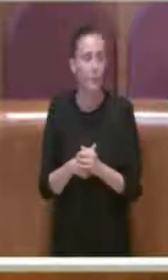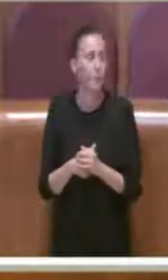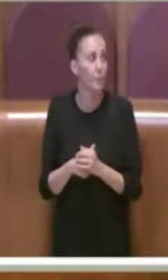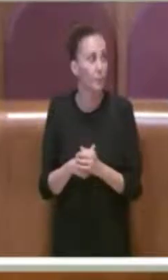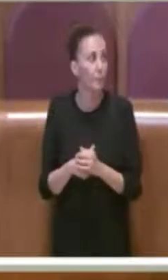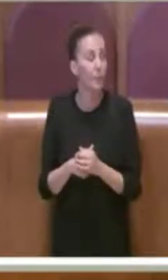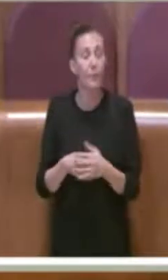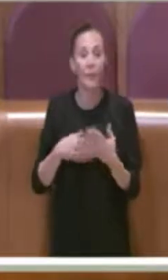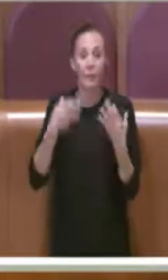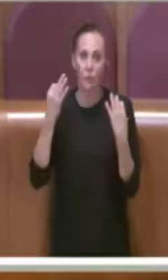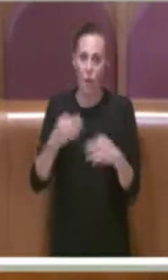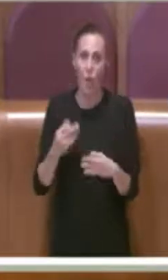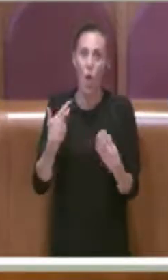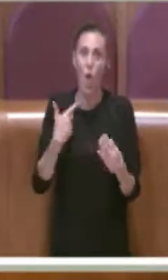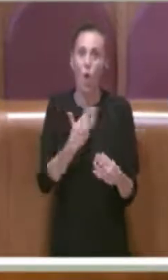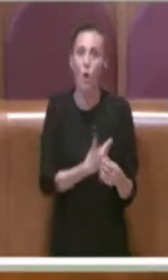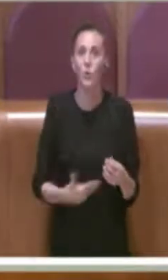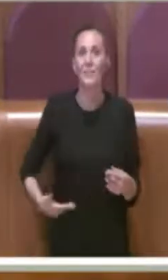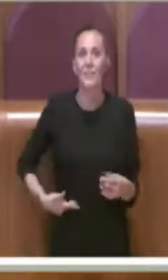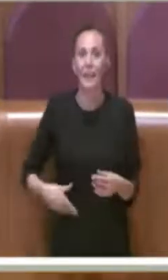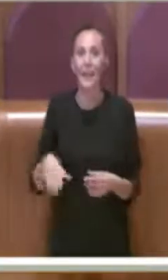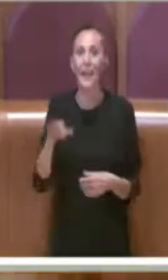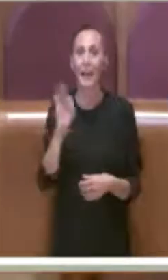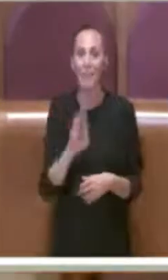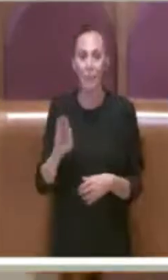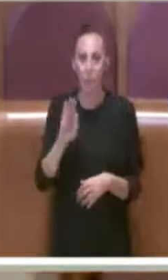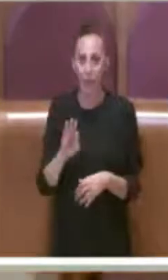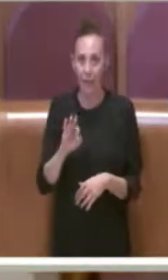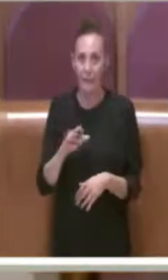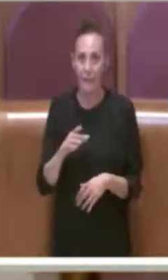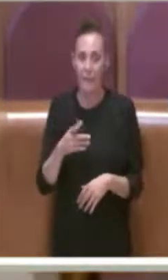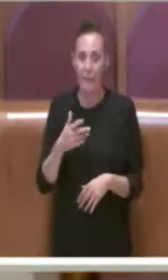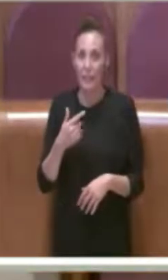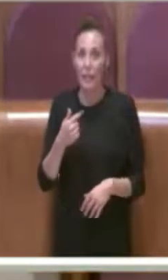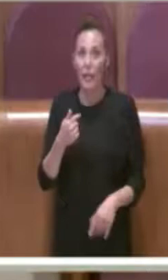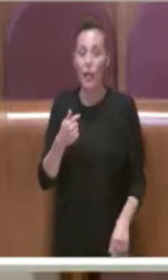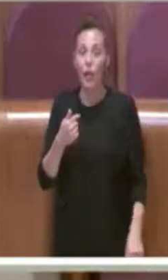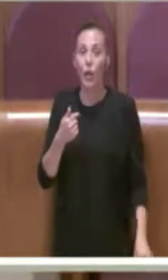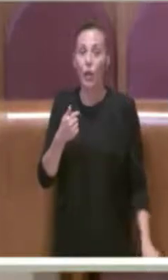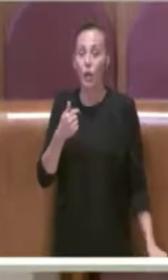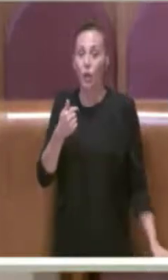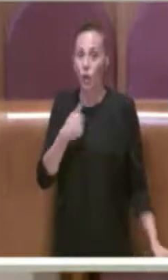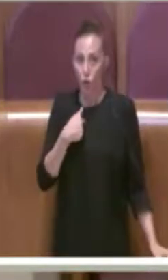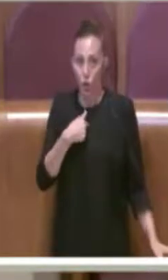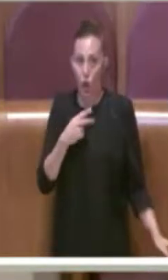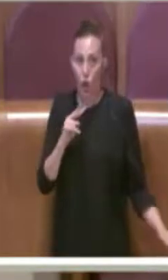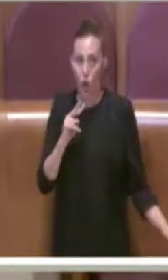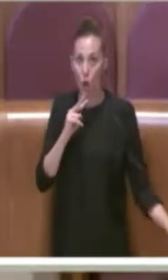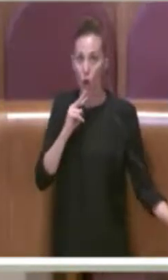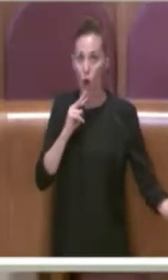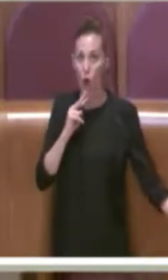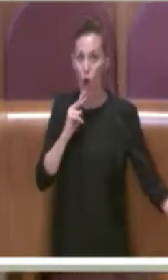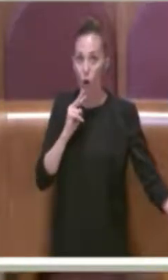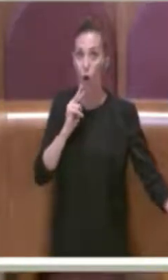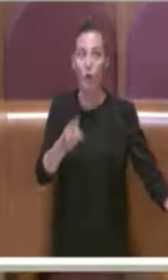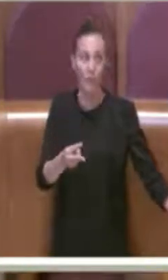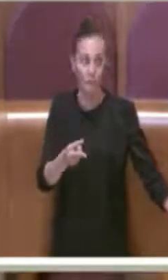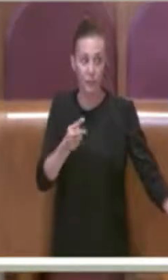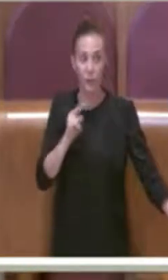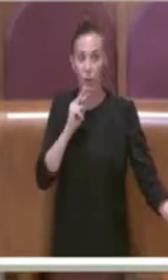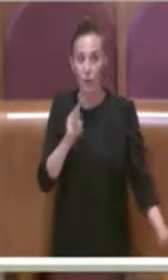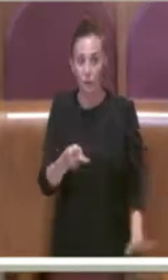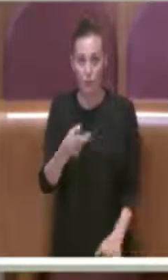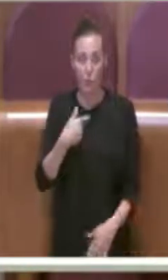Sicuramente il consigliere Figlomeni non ha sentito il mio intervento, perché io ho risposto puntualmente alle osservazioni che sono